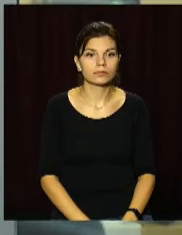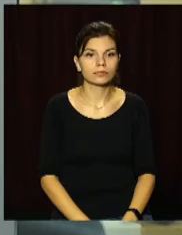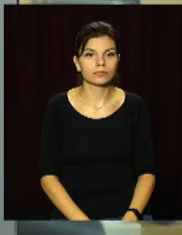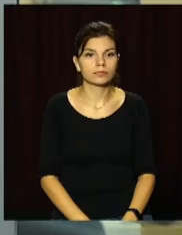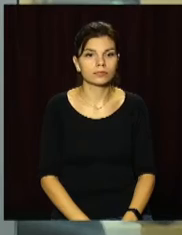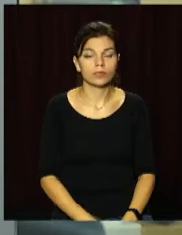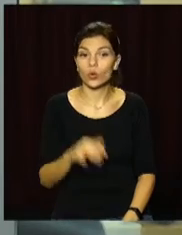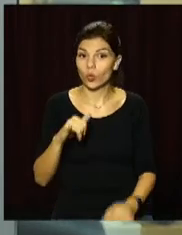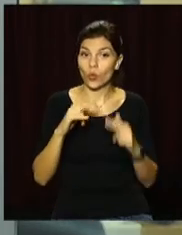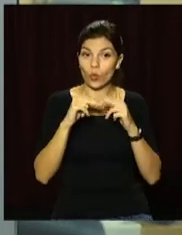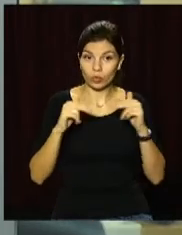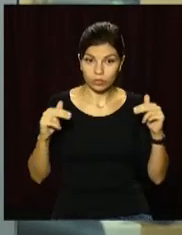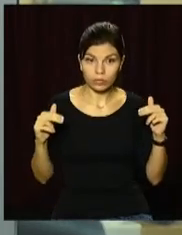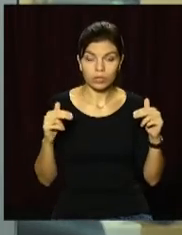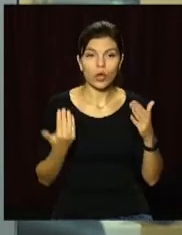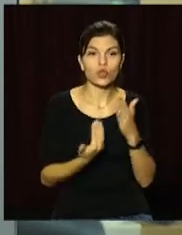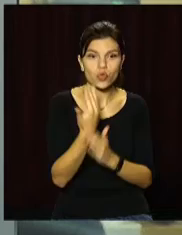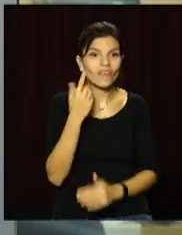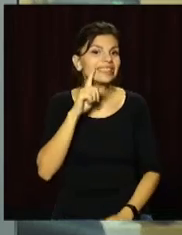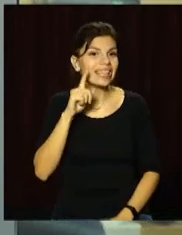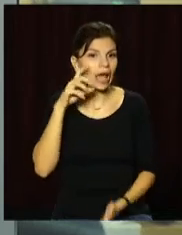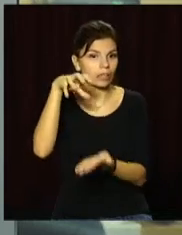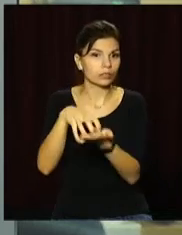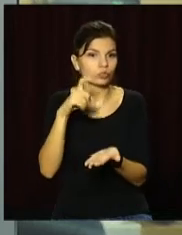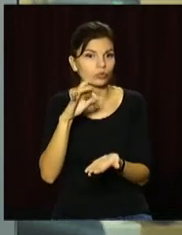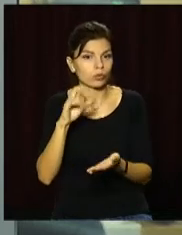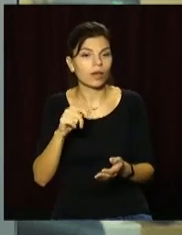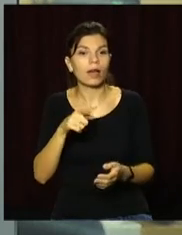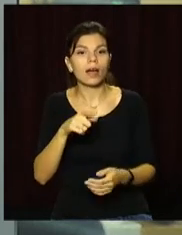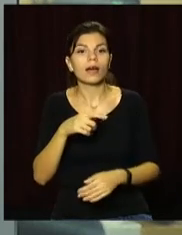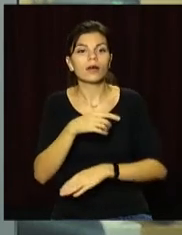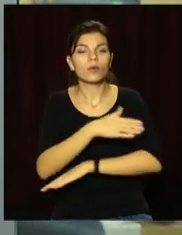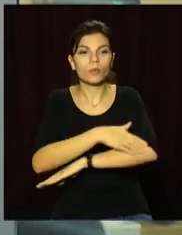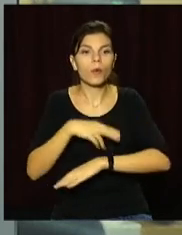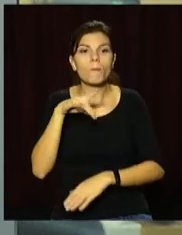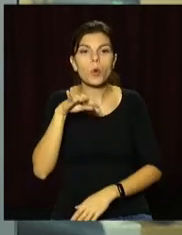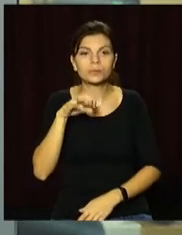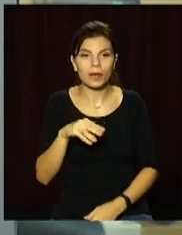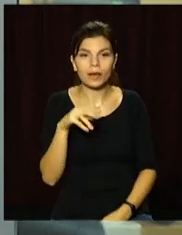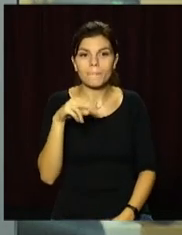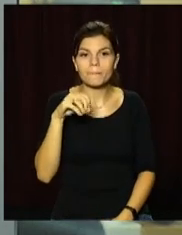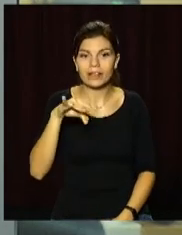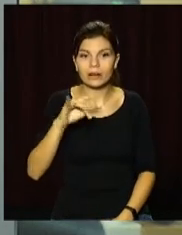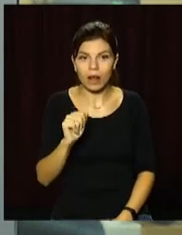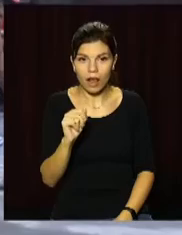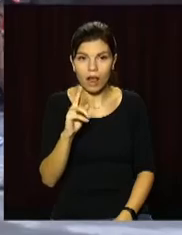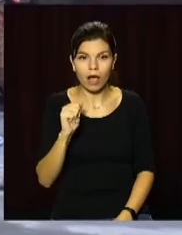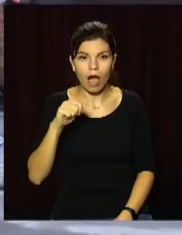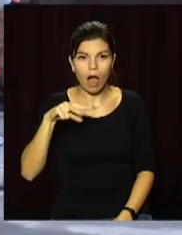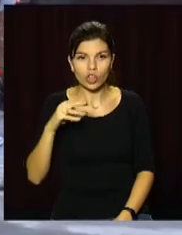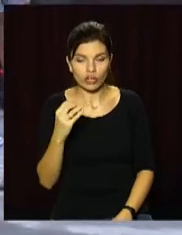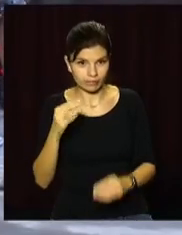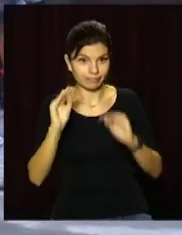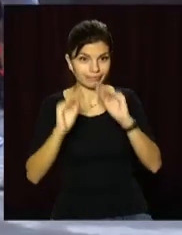У Дніпрі облаштовують нові зелені зони. На проспекті Петра Калнишевського завершили перший етап реконструкції двох